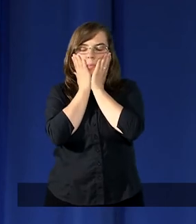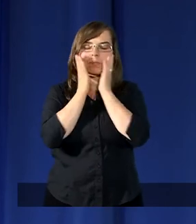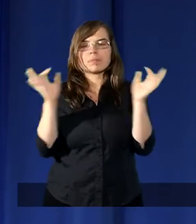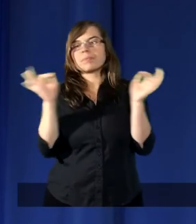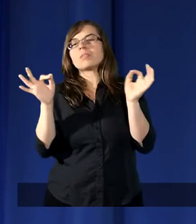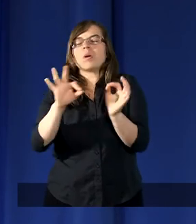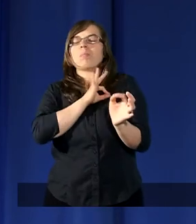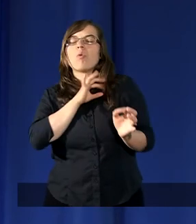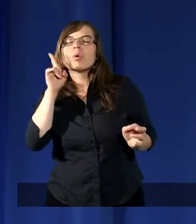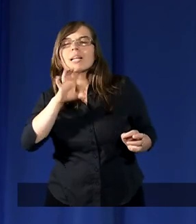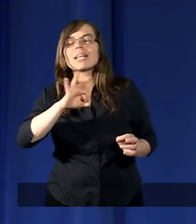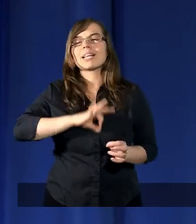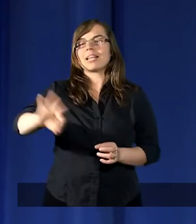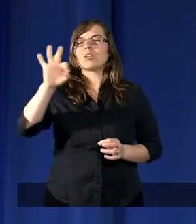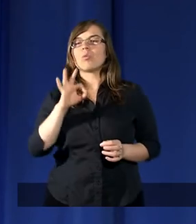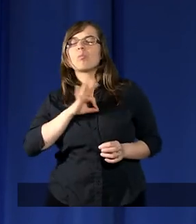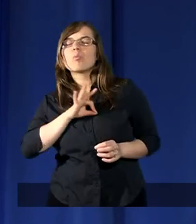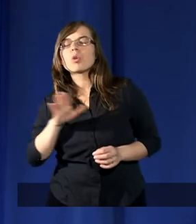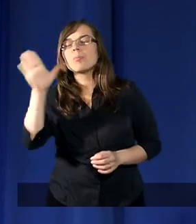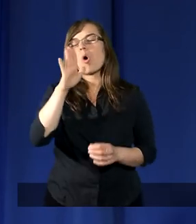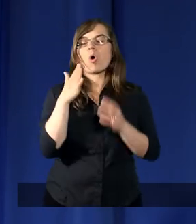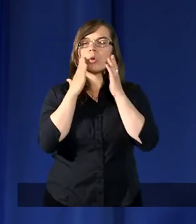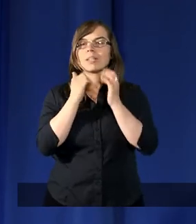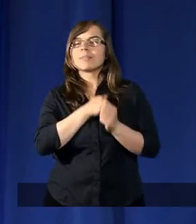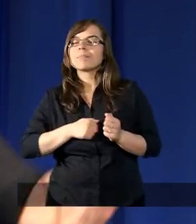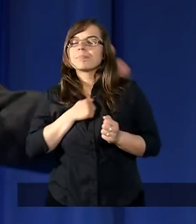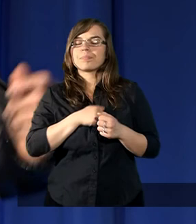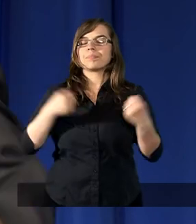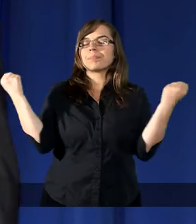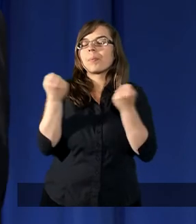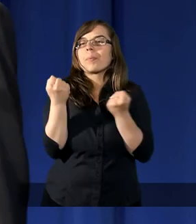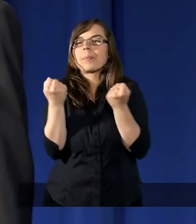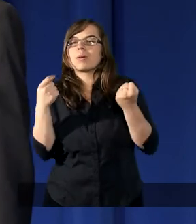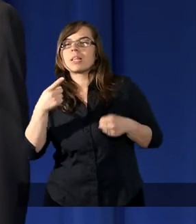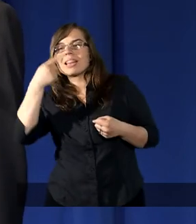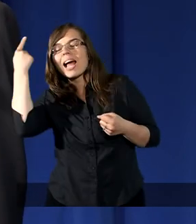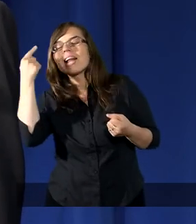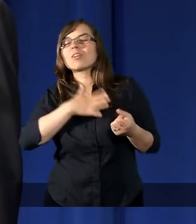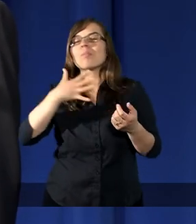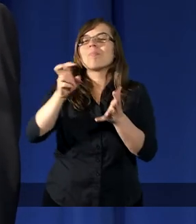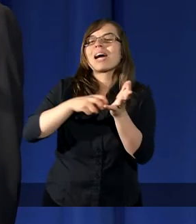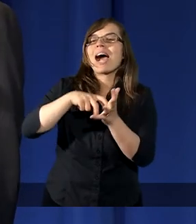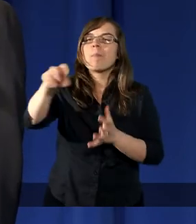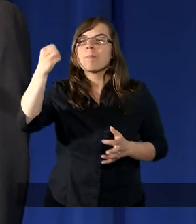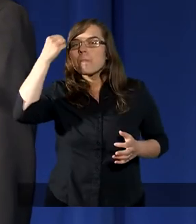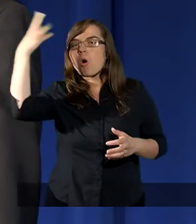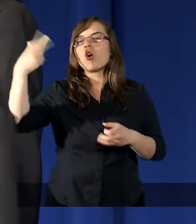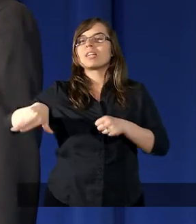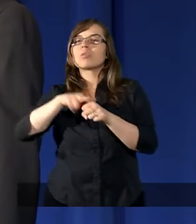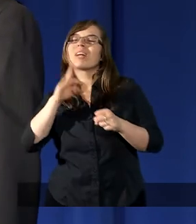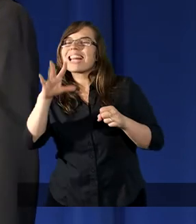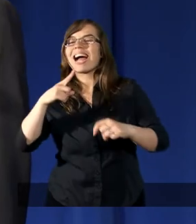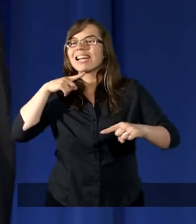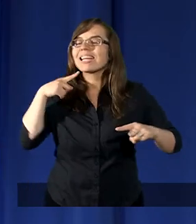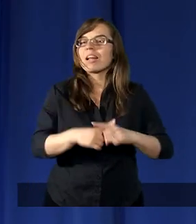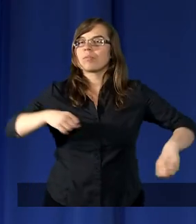mój Synu, mój Boże. Tak nam bardzo brakuje tego Mojżesza, który tak zdecydowanie